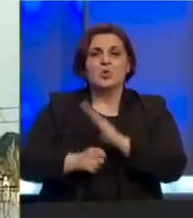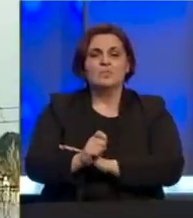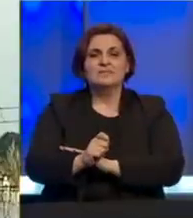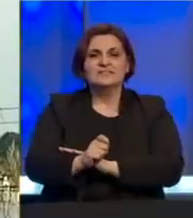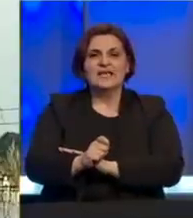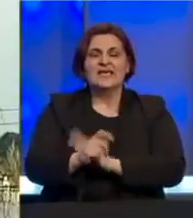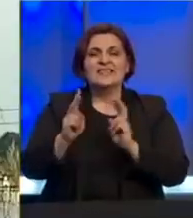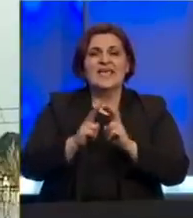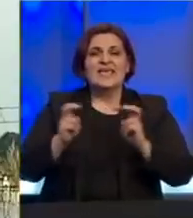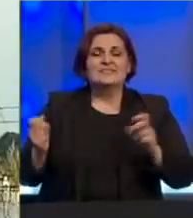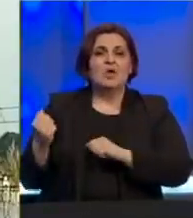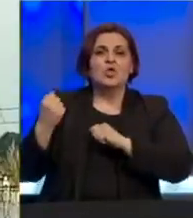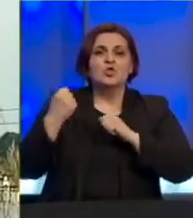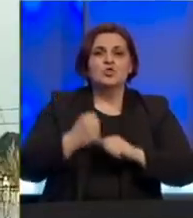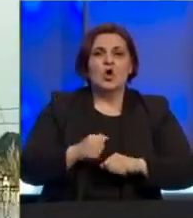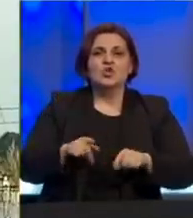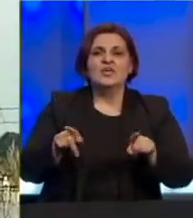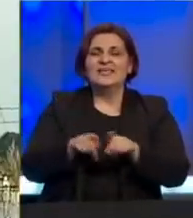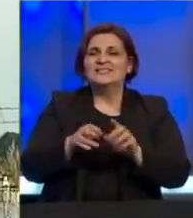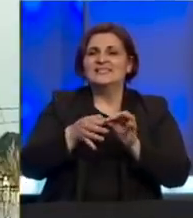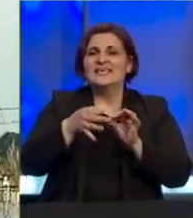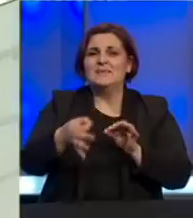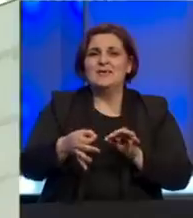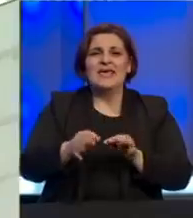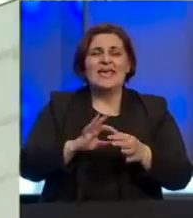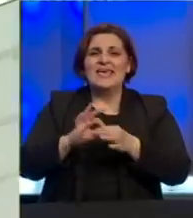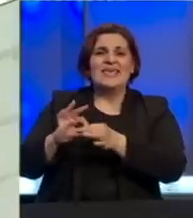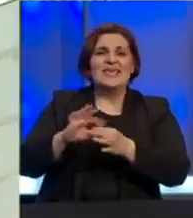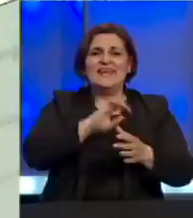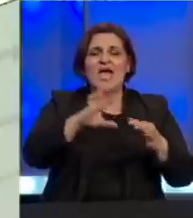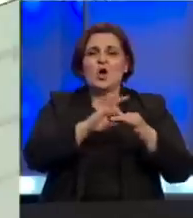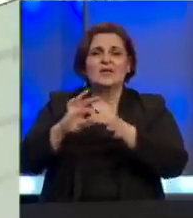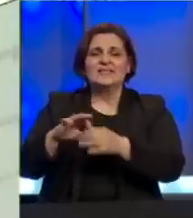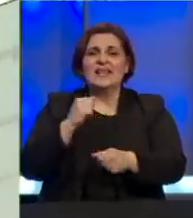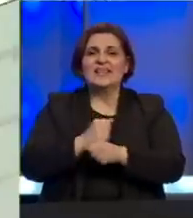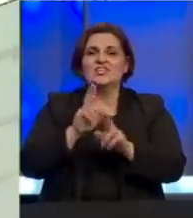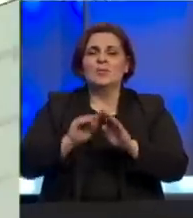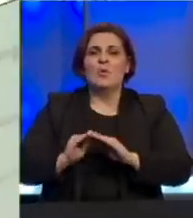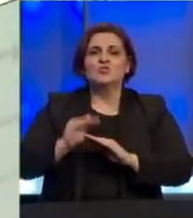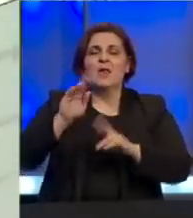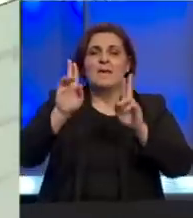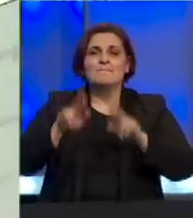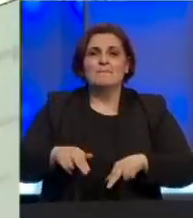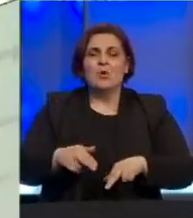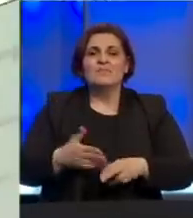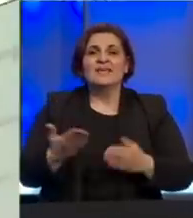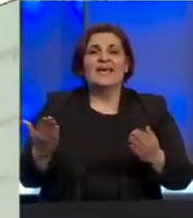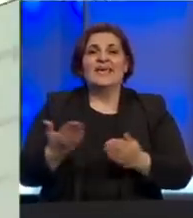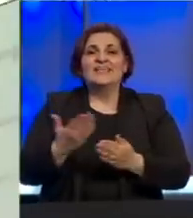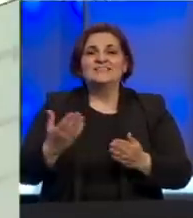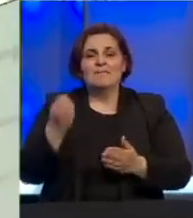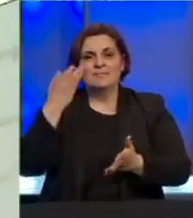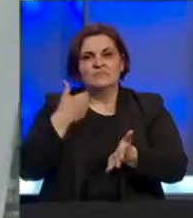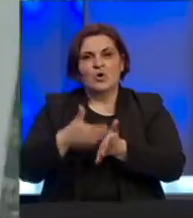te izbjegavati donošenje istovjetnih mjera i nekoordinirano djelovanje što može povećati mogućnosti za nenamjensko